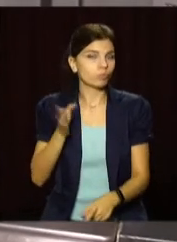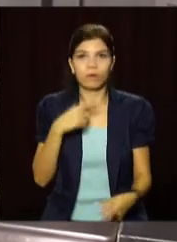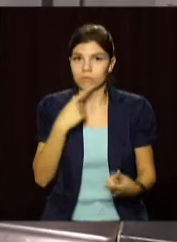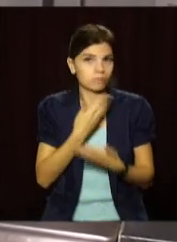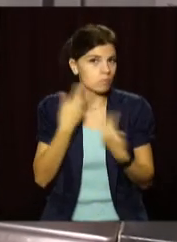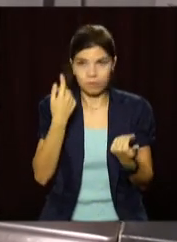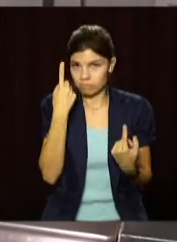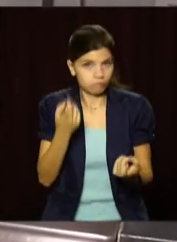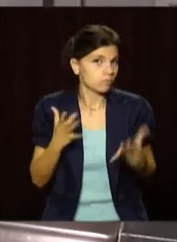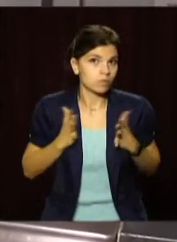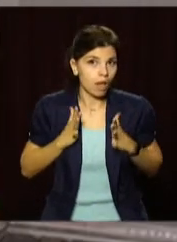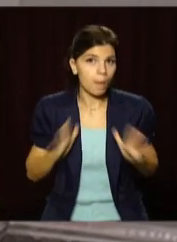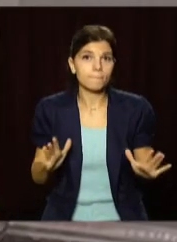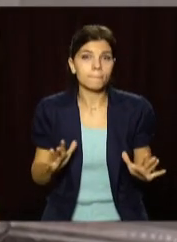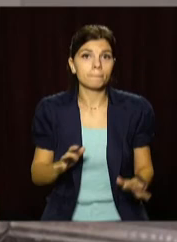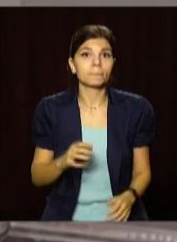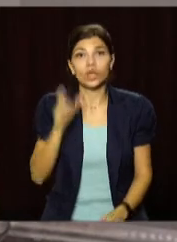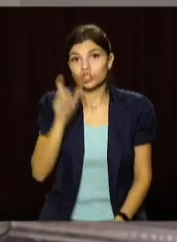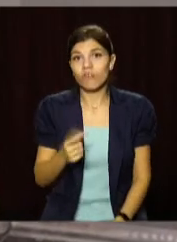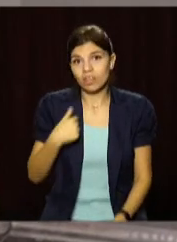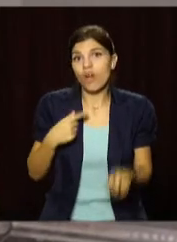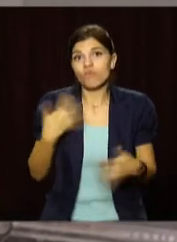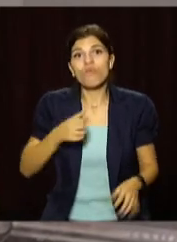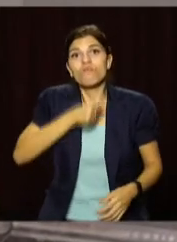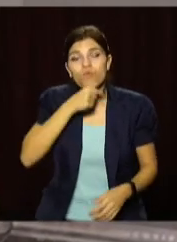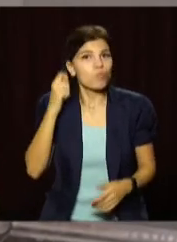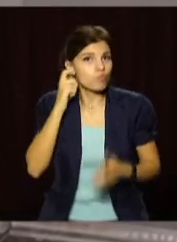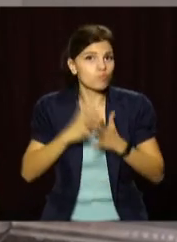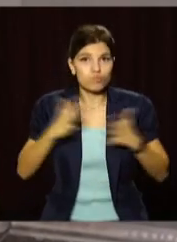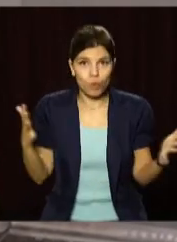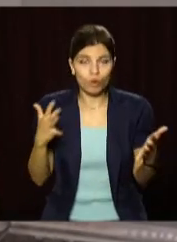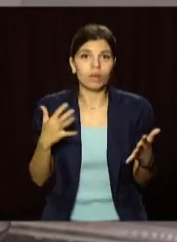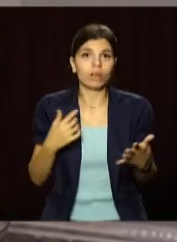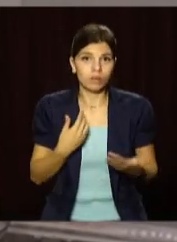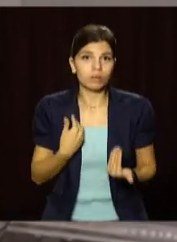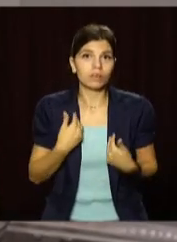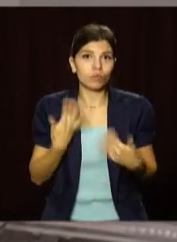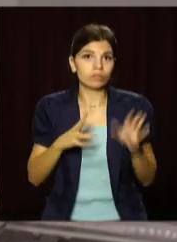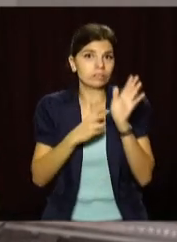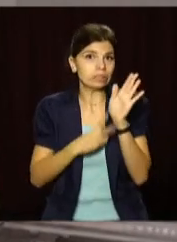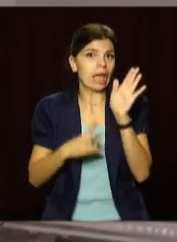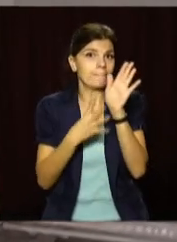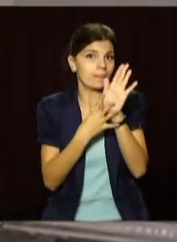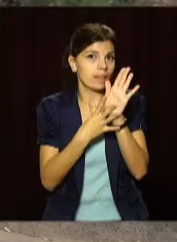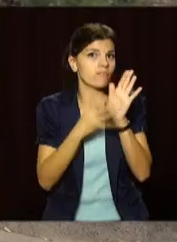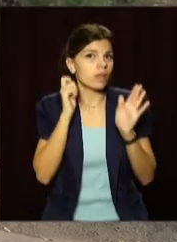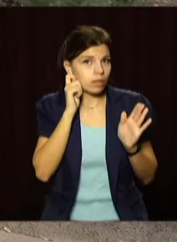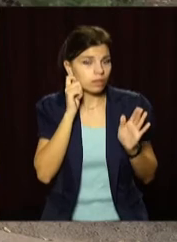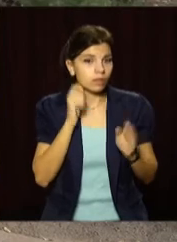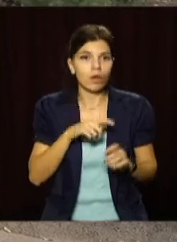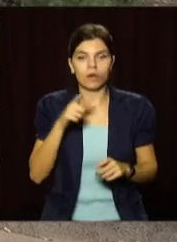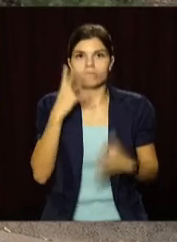нічого не предупредили. Чоловік, я вже все-таки в віці, як-никак, вже 79 років.